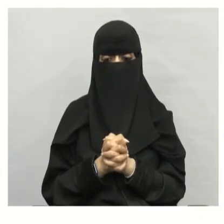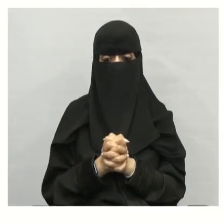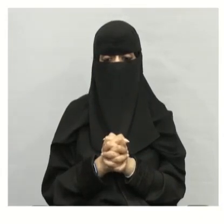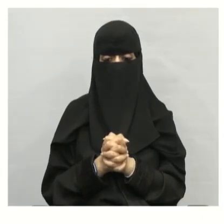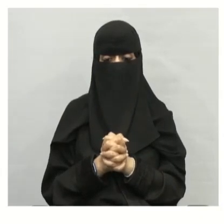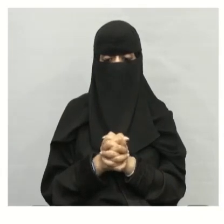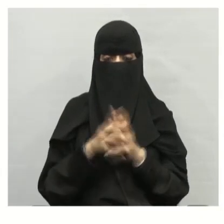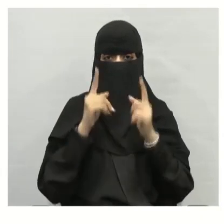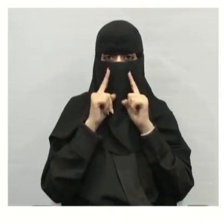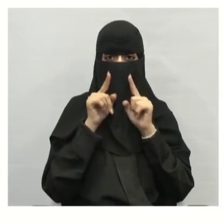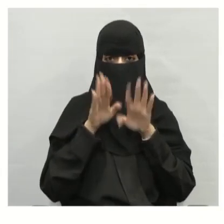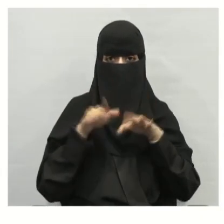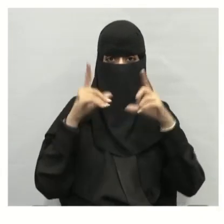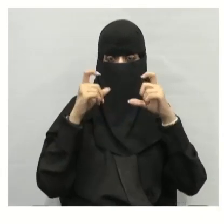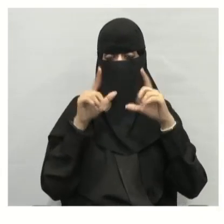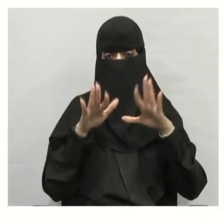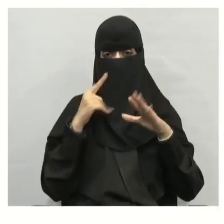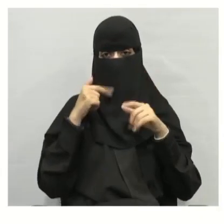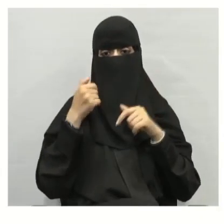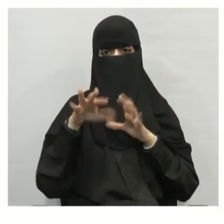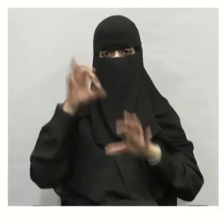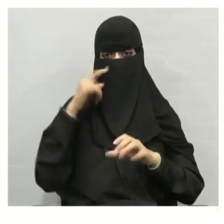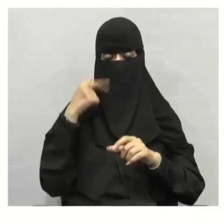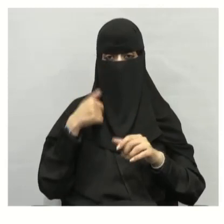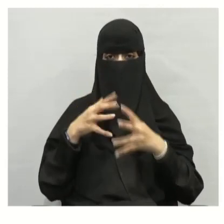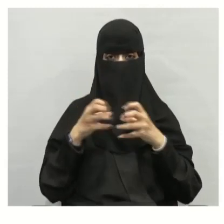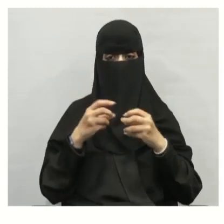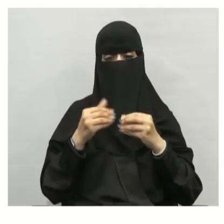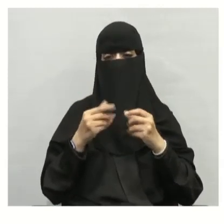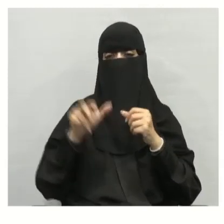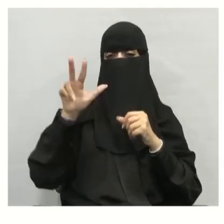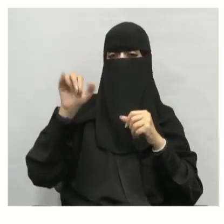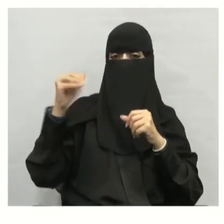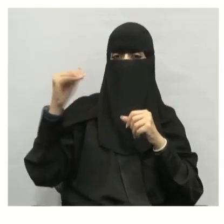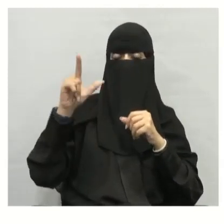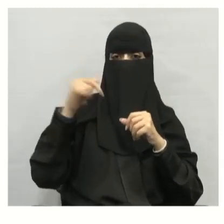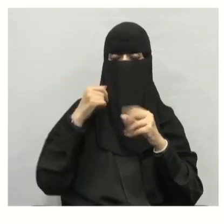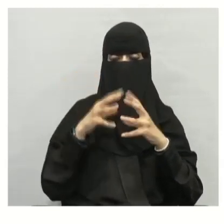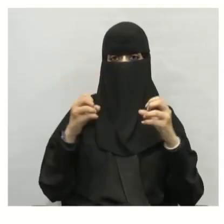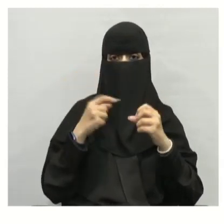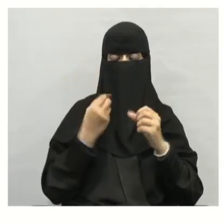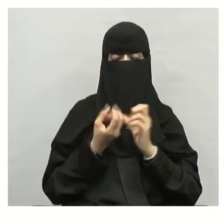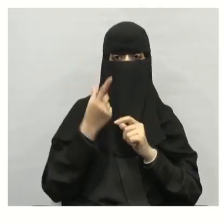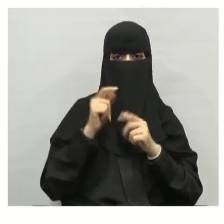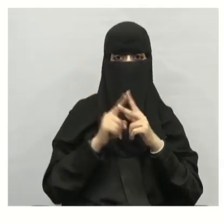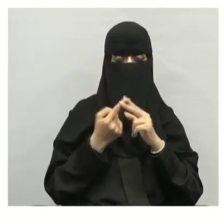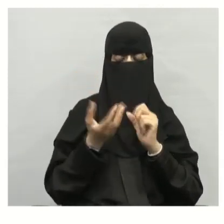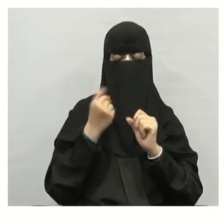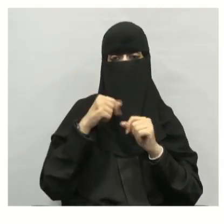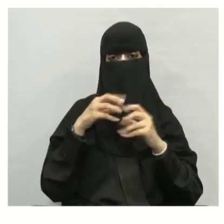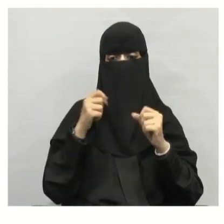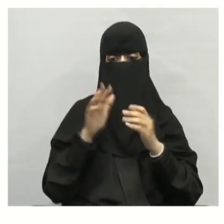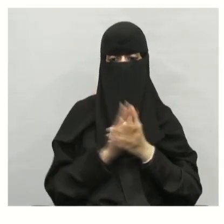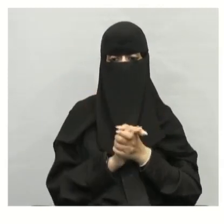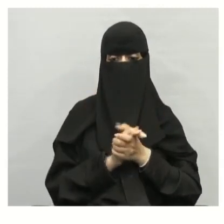لاحظ معين الأكائنات الموجودة في هذه الصورة سنستخرج منها المحللات والمنتجات والمستهلكات الحيوانات في هذه